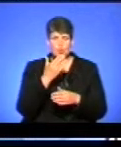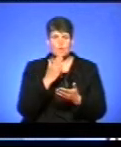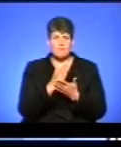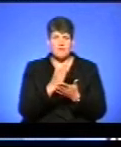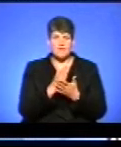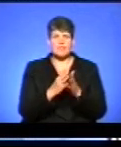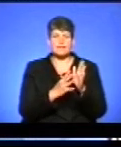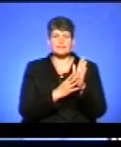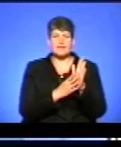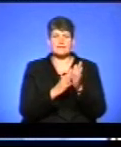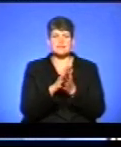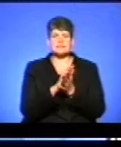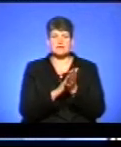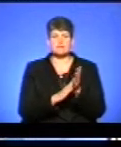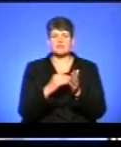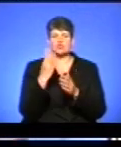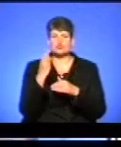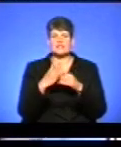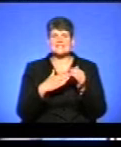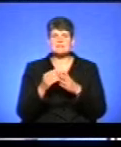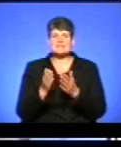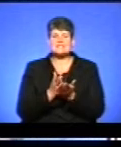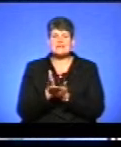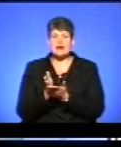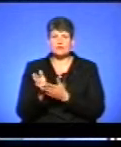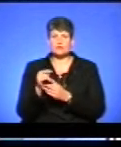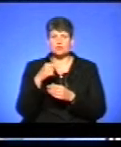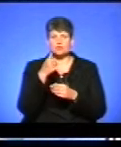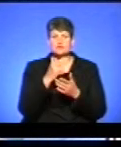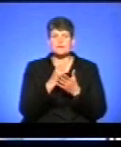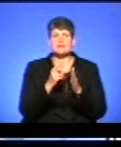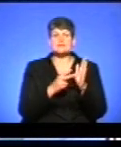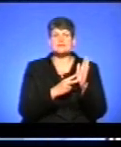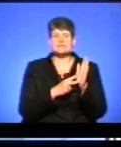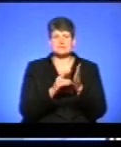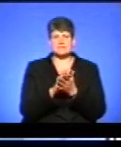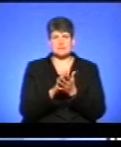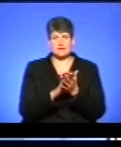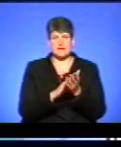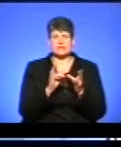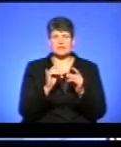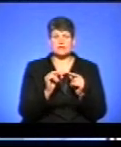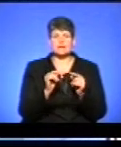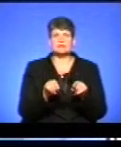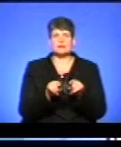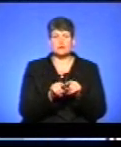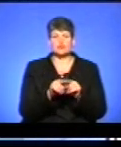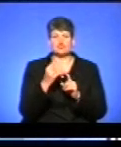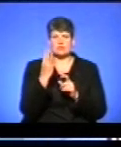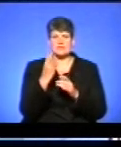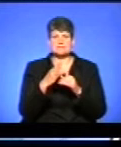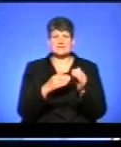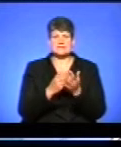9 заяв на 4 спеціальності, то цьогоріч ми маємо тільки 7 заяв на також 4 спеціальності.